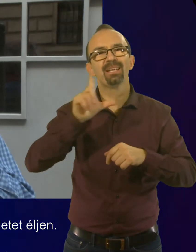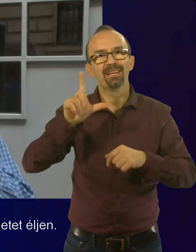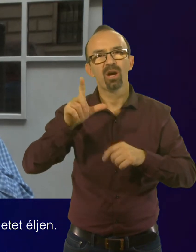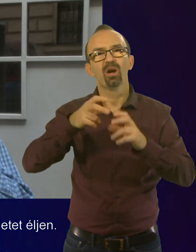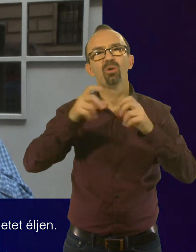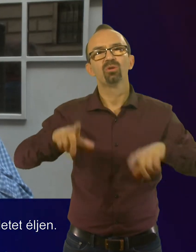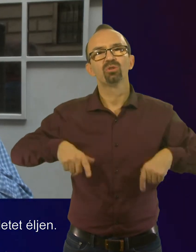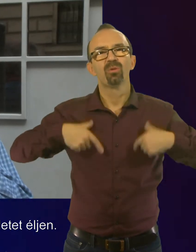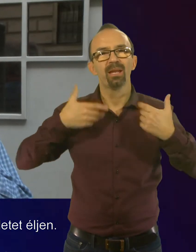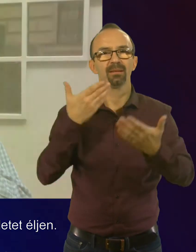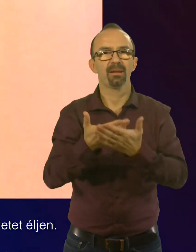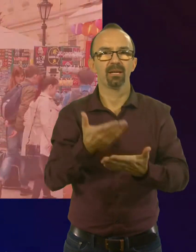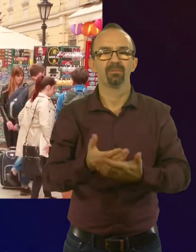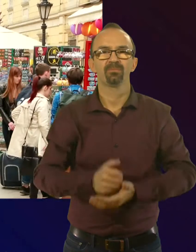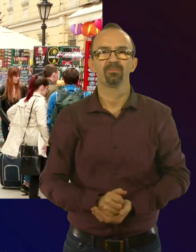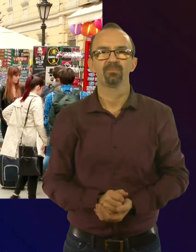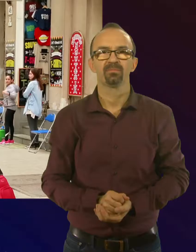hosszú életet éljen.